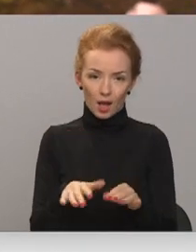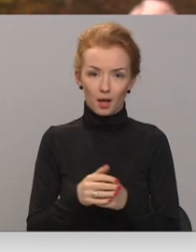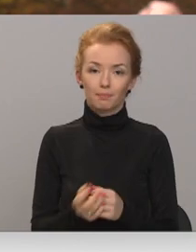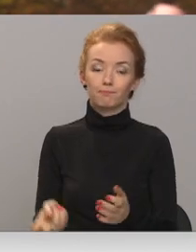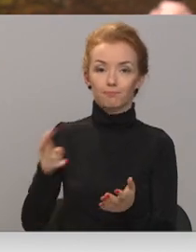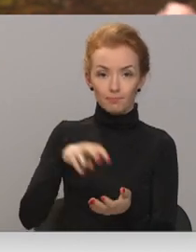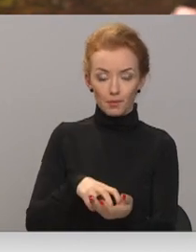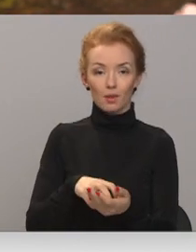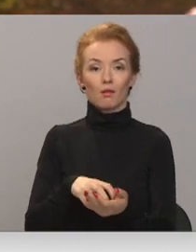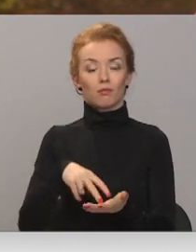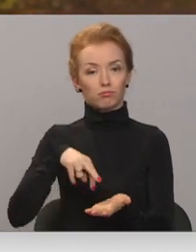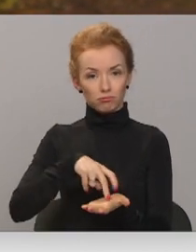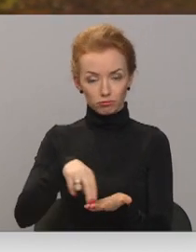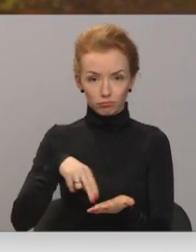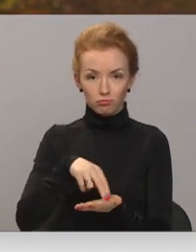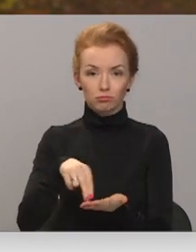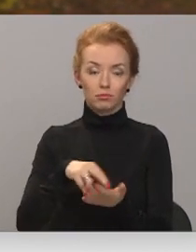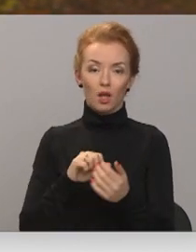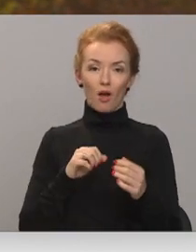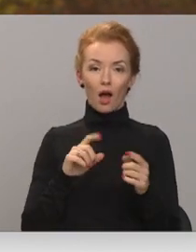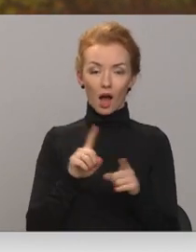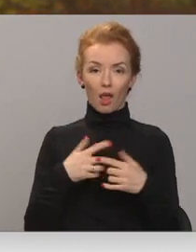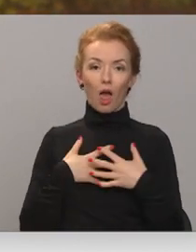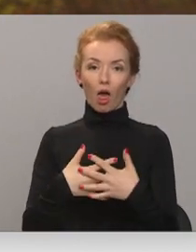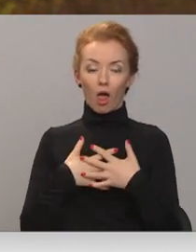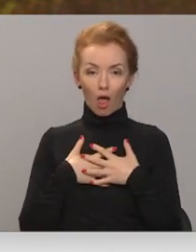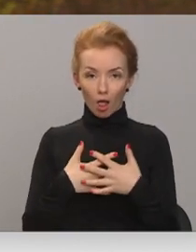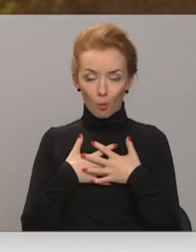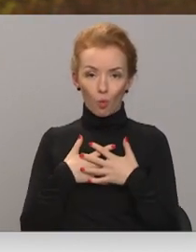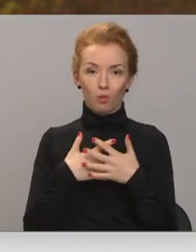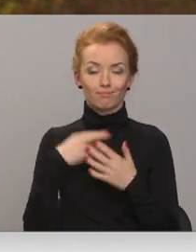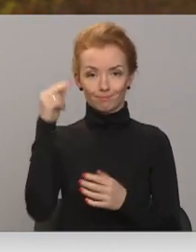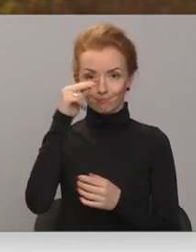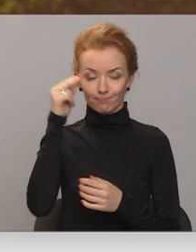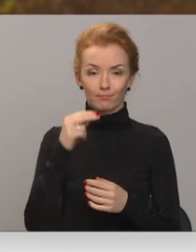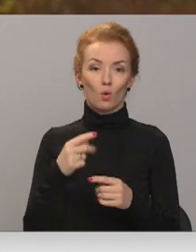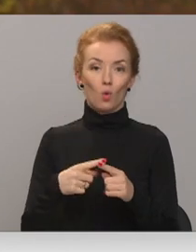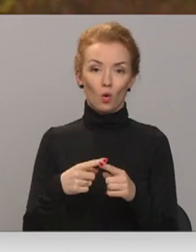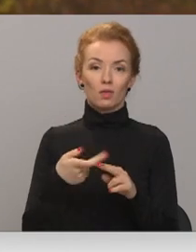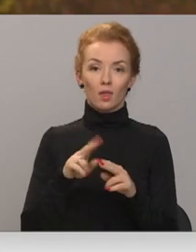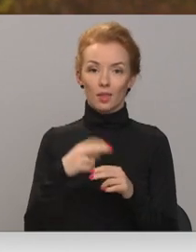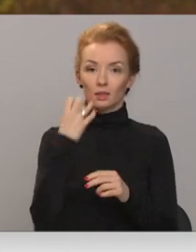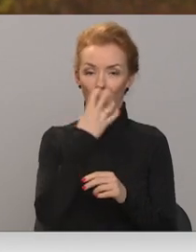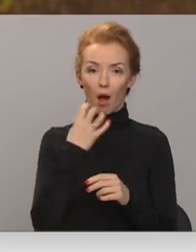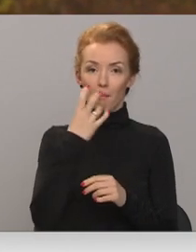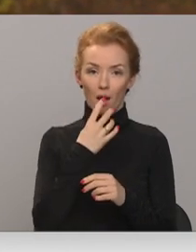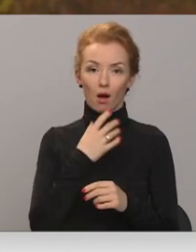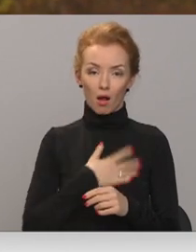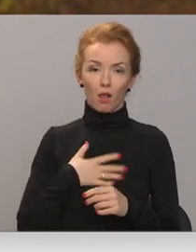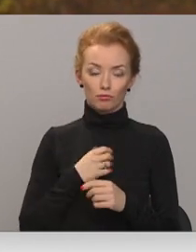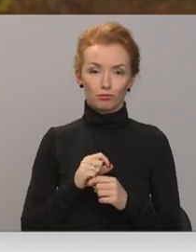piecelties kājās, veikt elpošanas vingrojumus un tad arī tās kābekļas saturācija